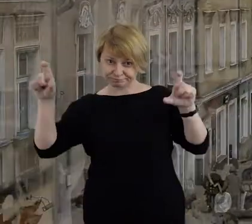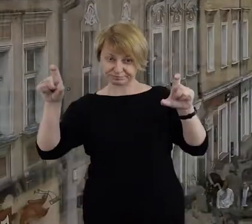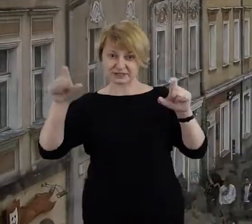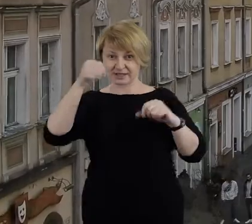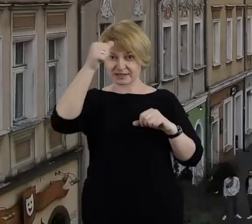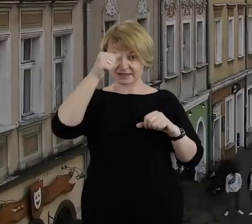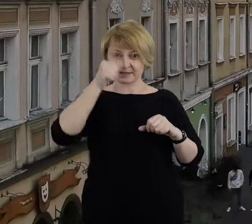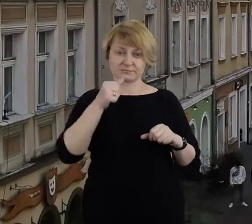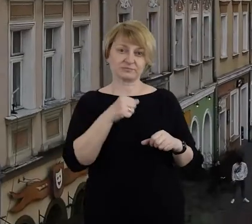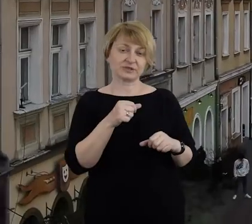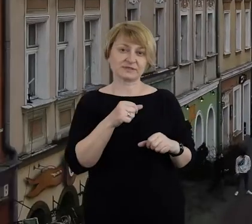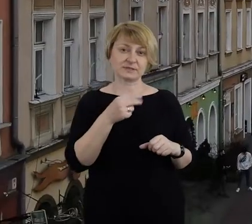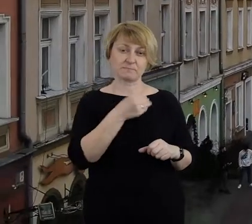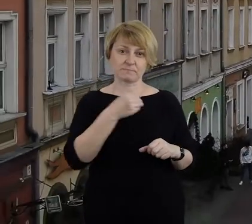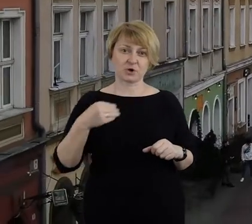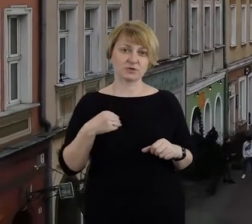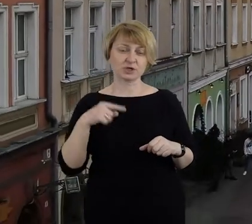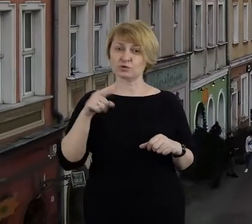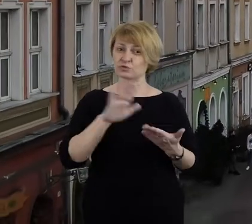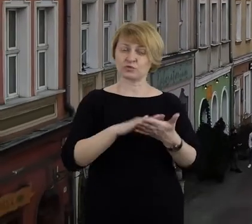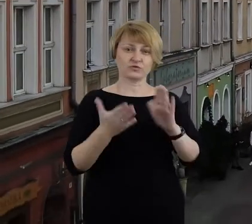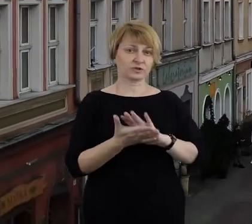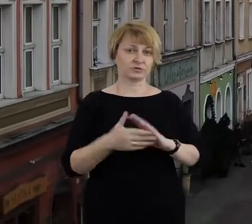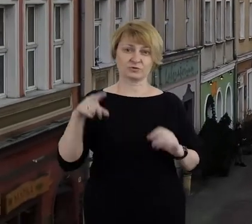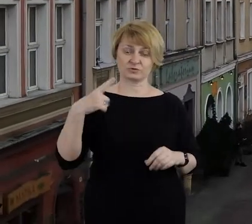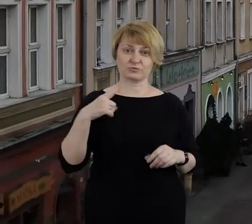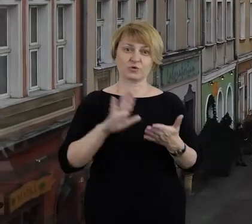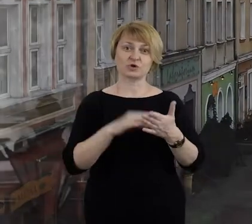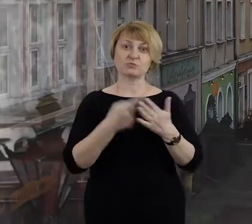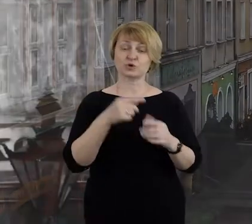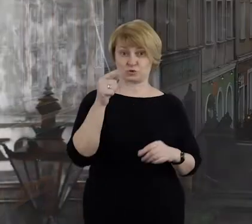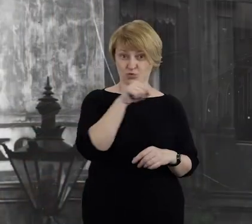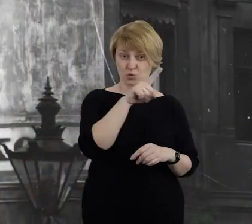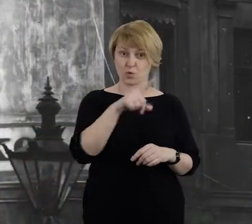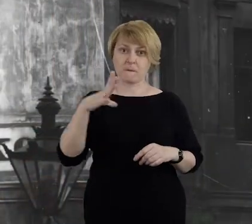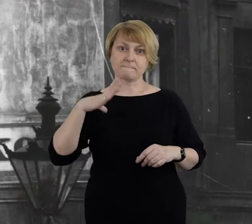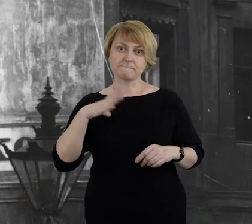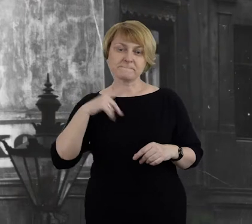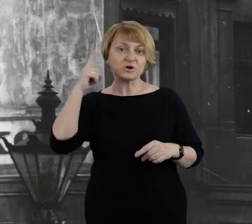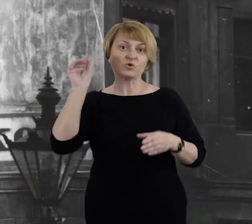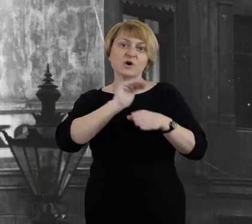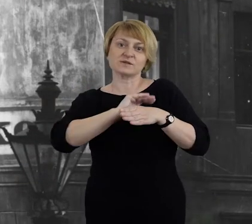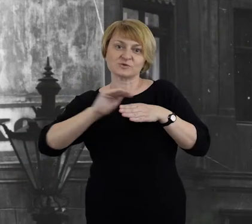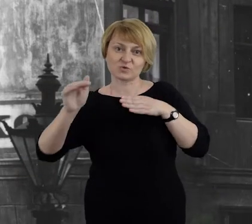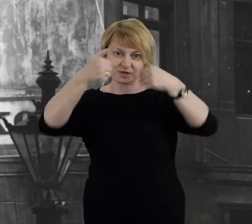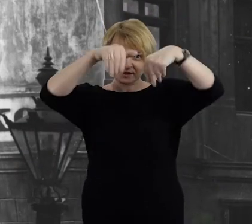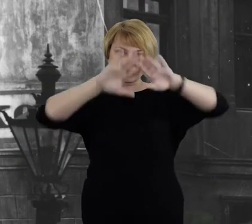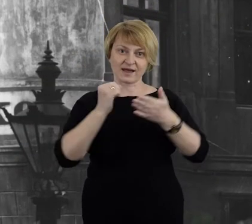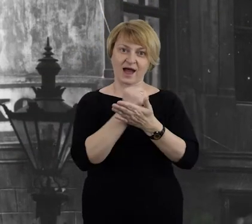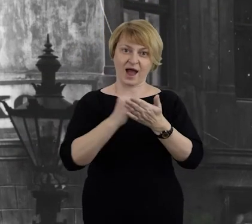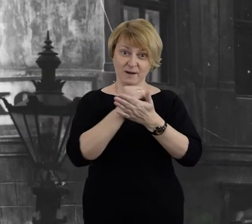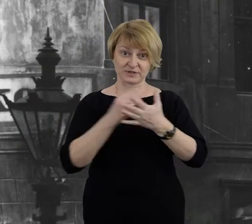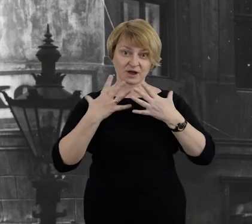tych sklepów za dużo nie było. Między innymi tutaj za mną... słynna apteka była. Tu była oczywiście słynna apteka pod